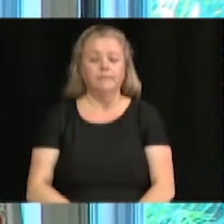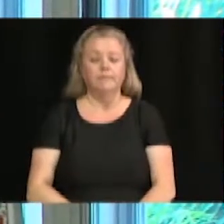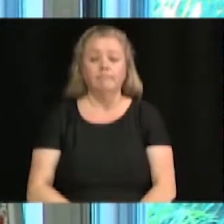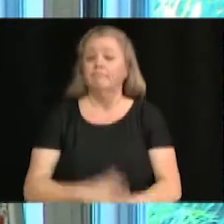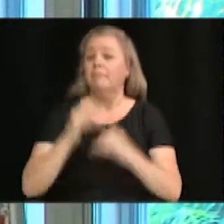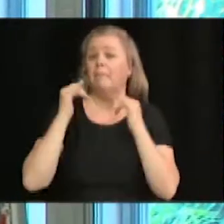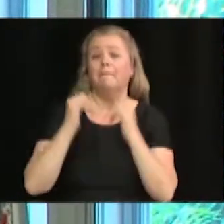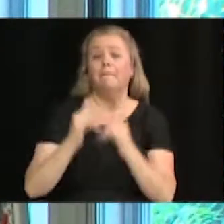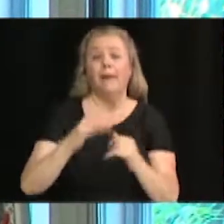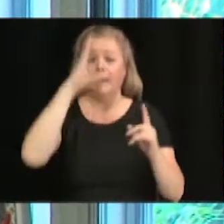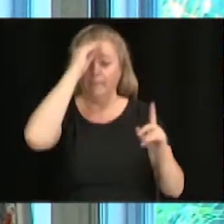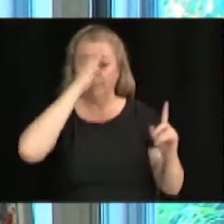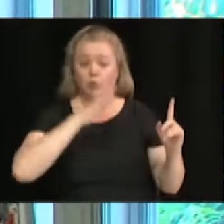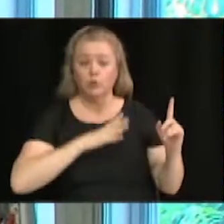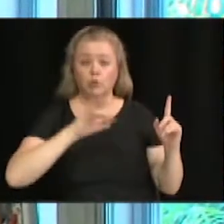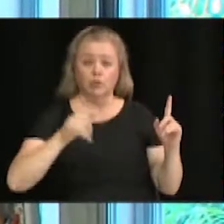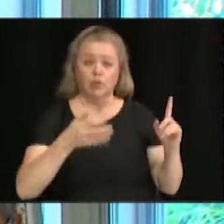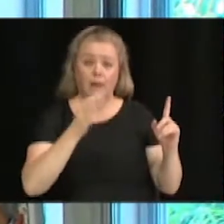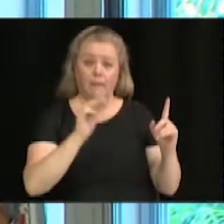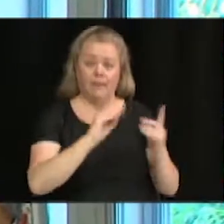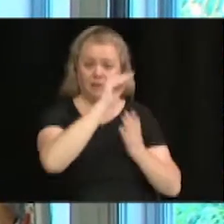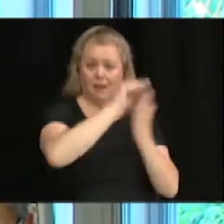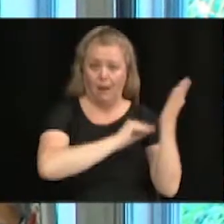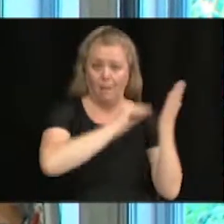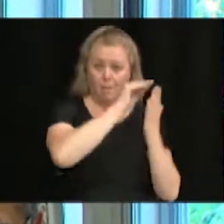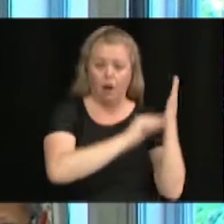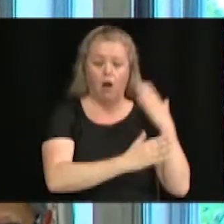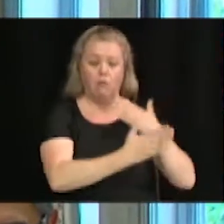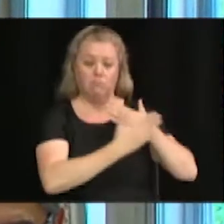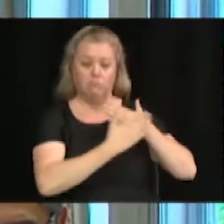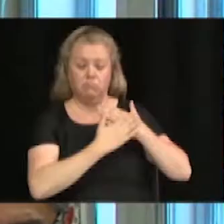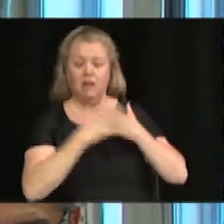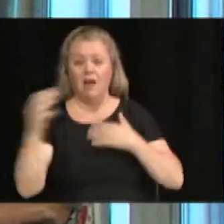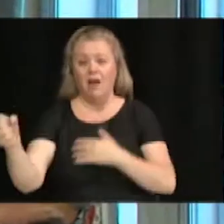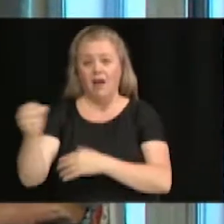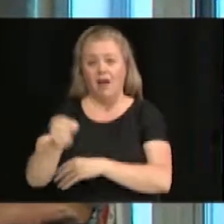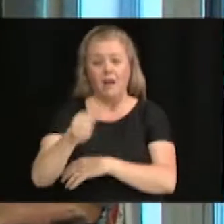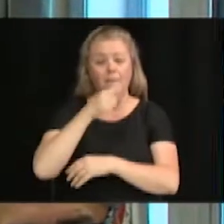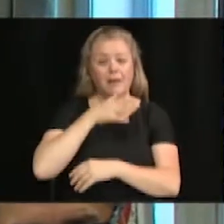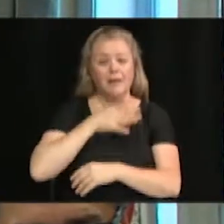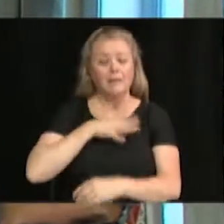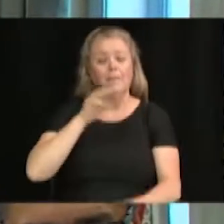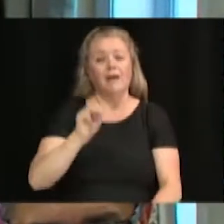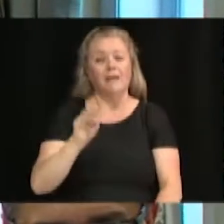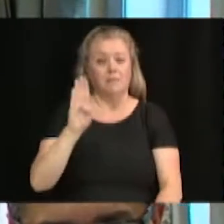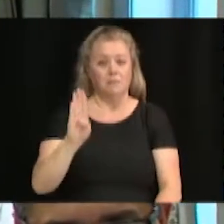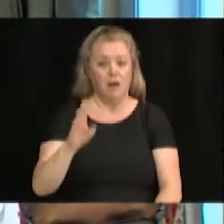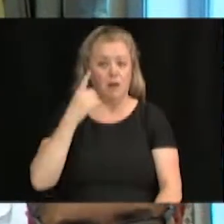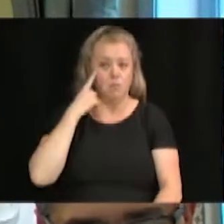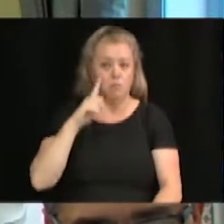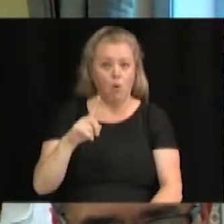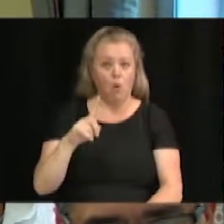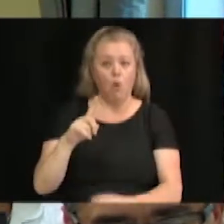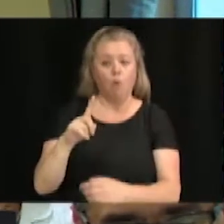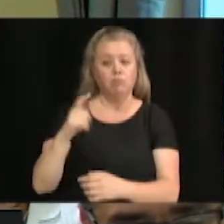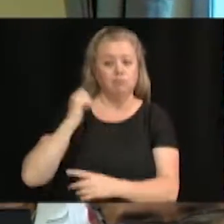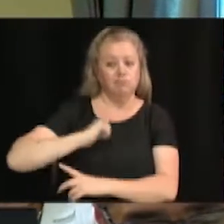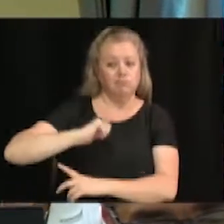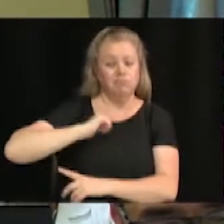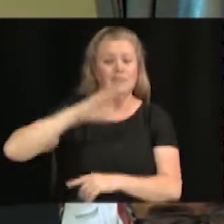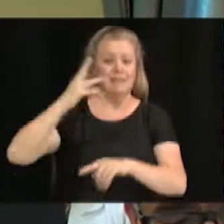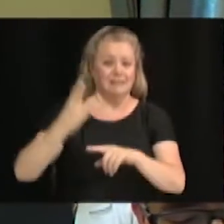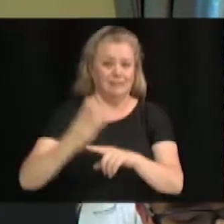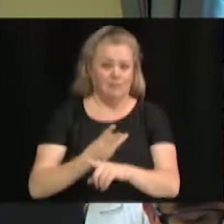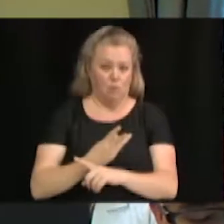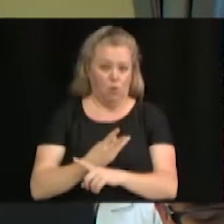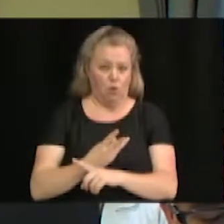de M. Jean-Mercier et de procéder à l'embauche de Mme Maryse Blais pour une période d'approbation de six mois à